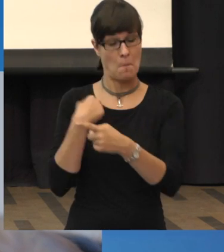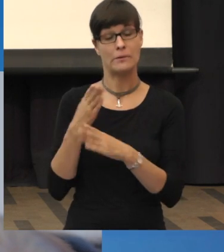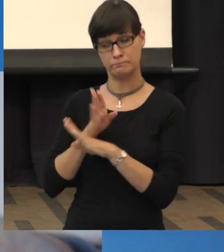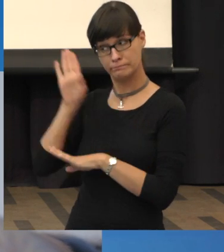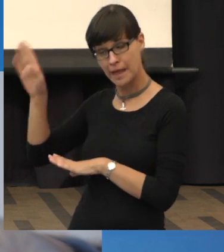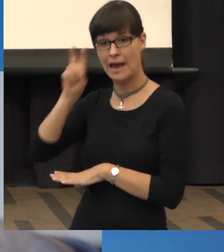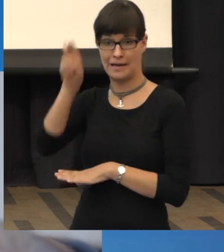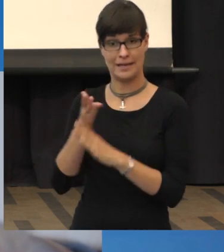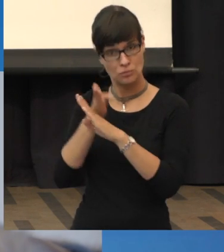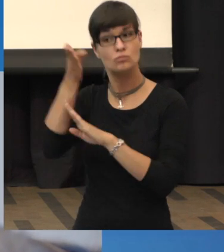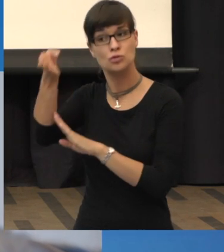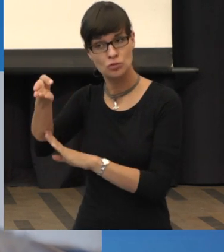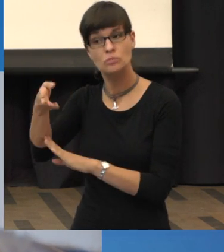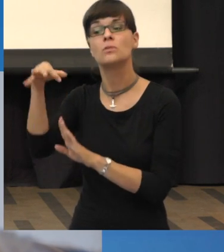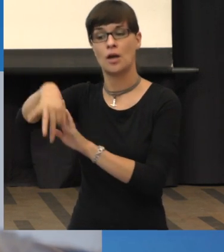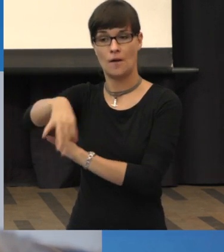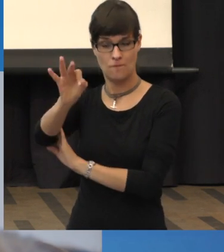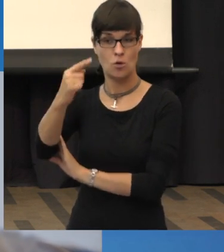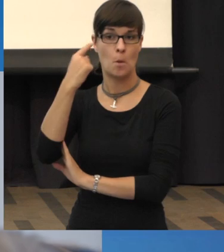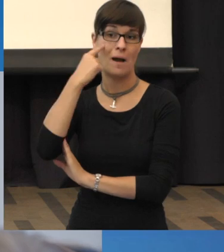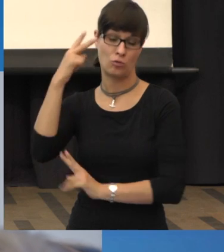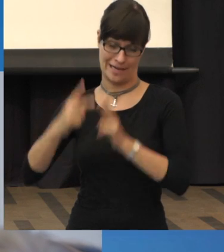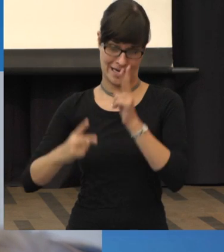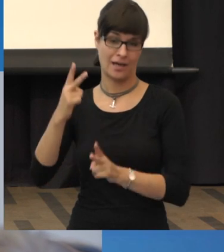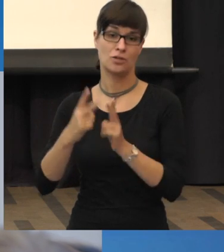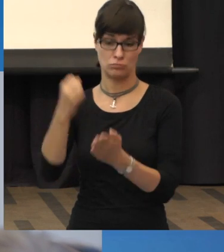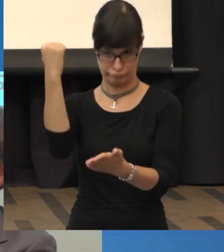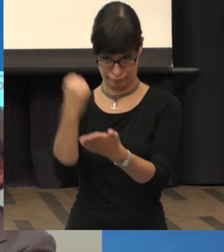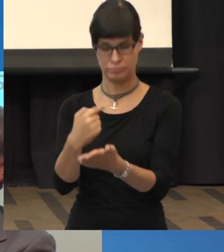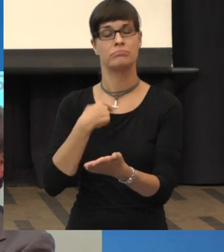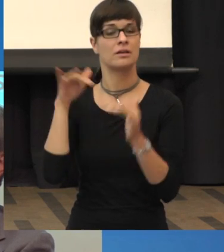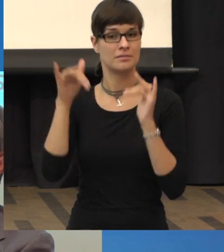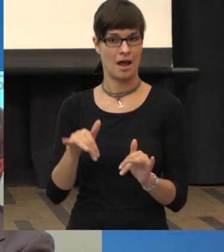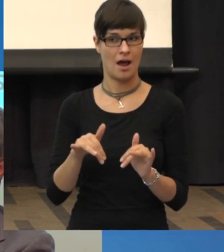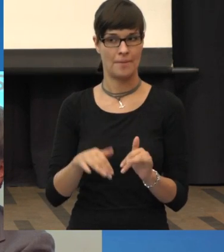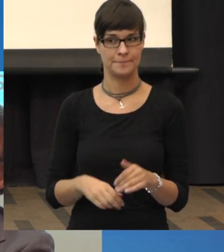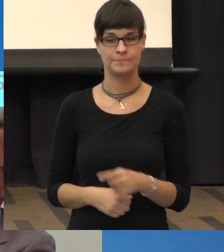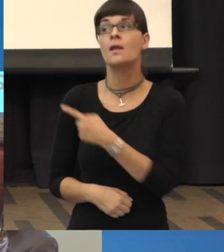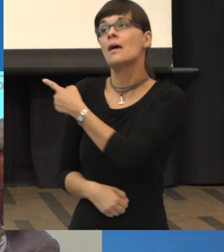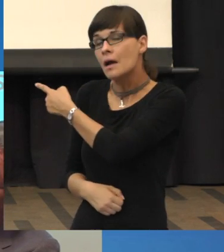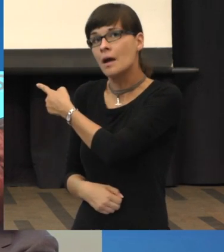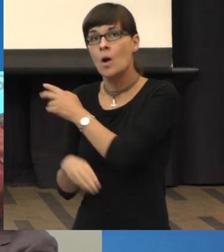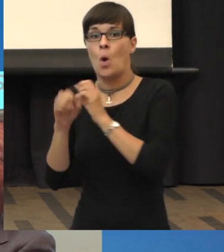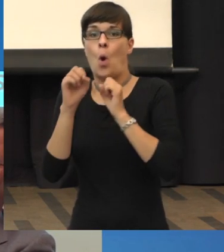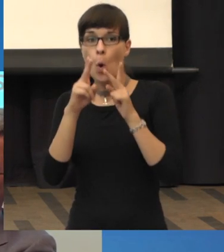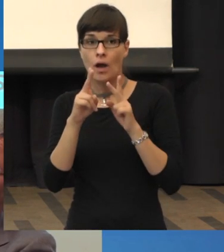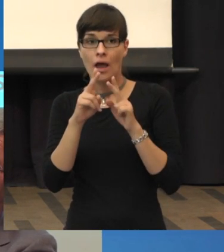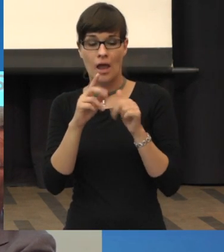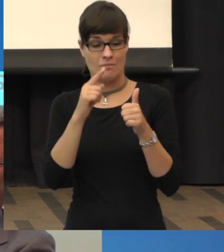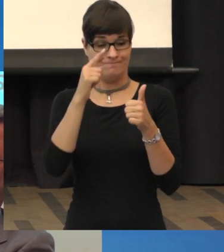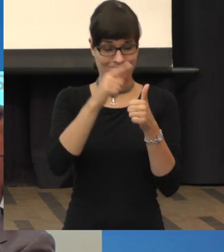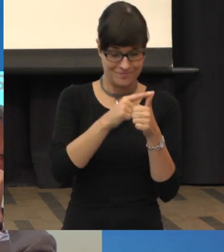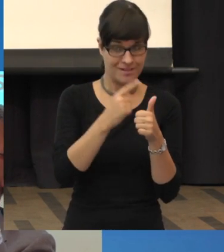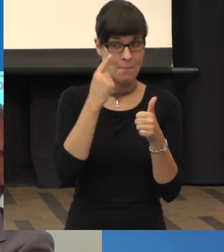und dort hat man mir das bestätigt. Ich bin bei Ihnen untersucht worden. Dann handelt es sich primär, vielleicht haben Sie ja zusätzlich noch eine